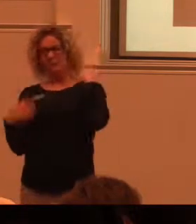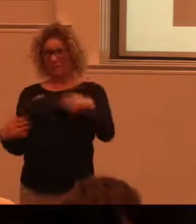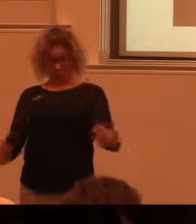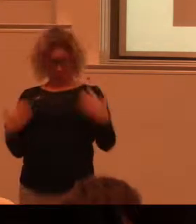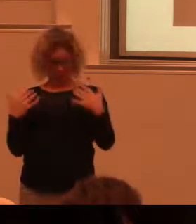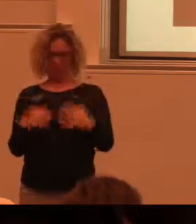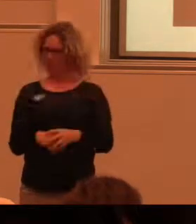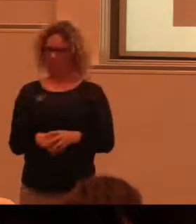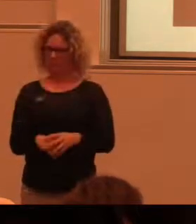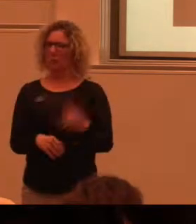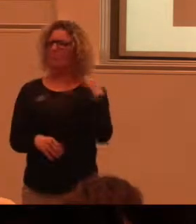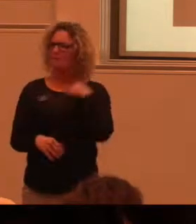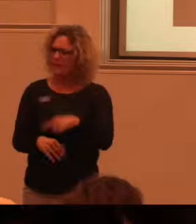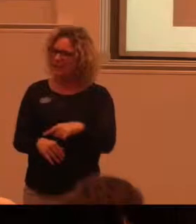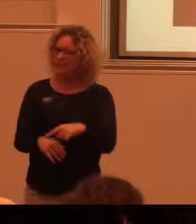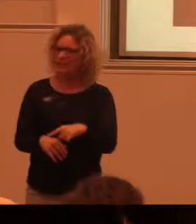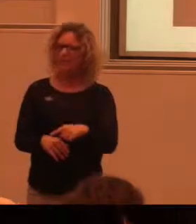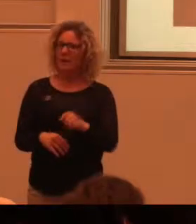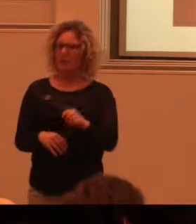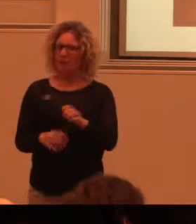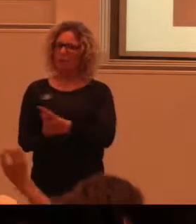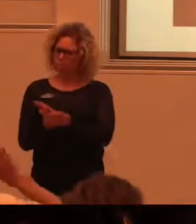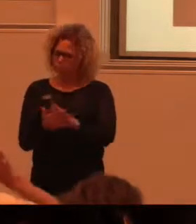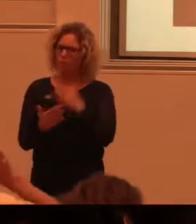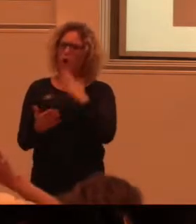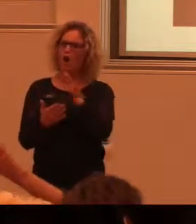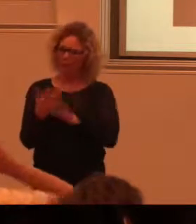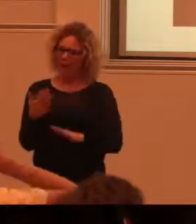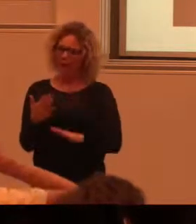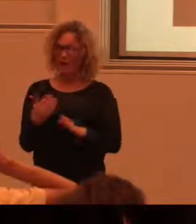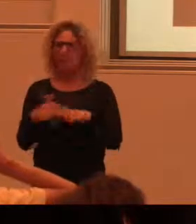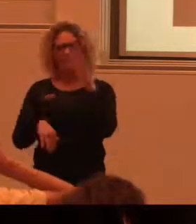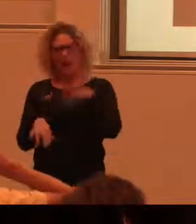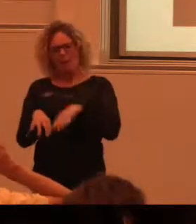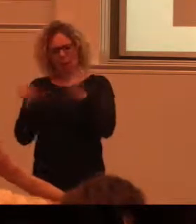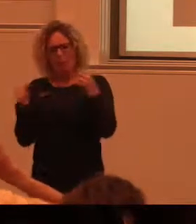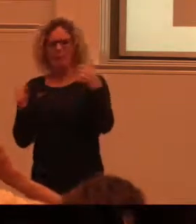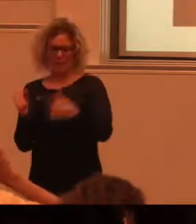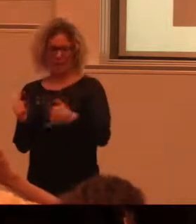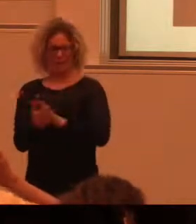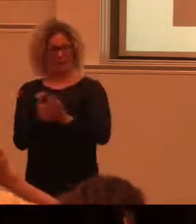just det där med vit bakgrund. Rent vid färg. Gärna med brytning just.